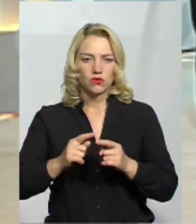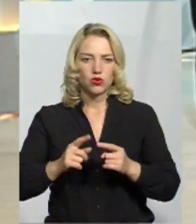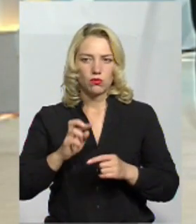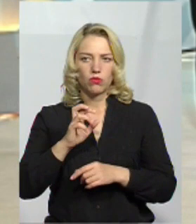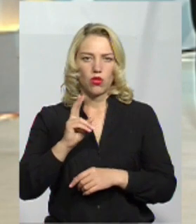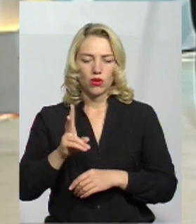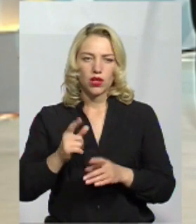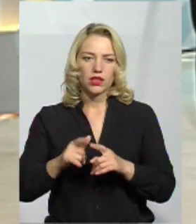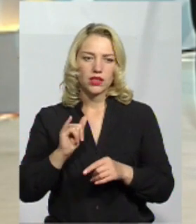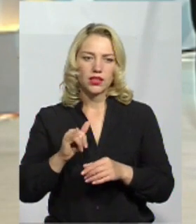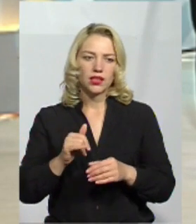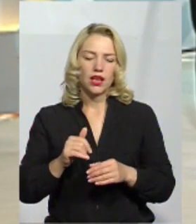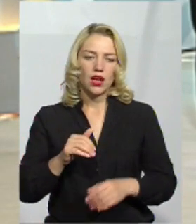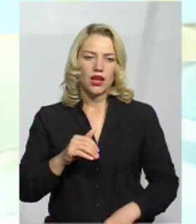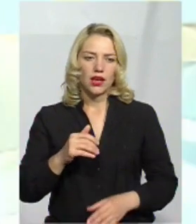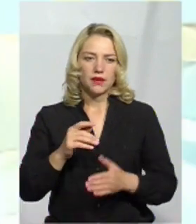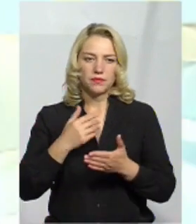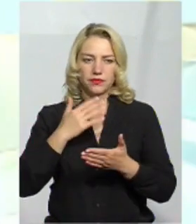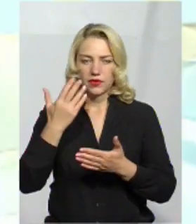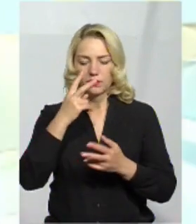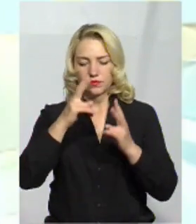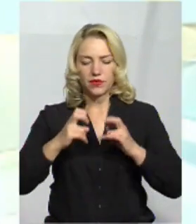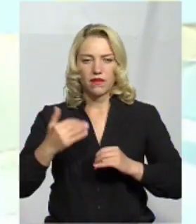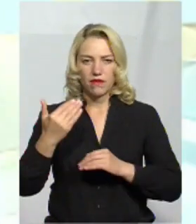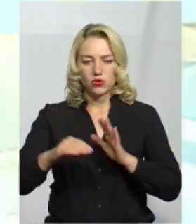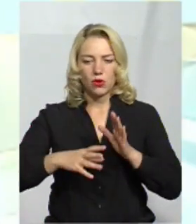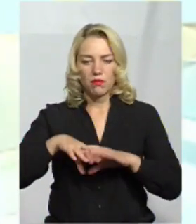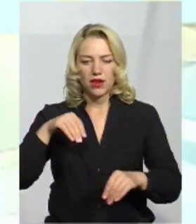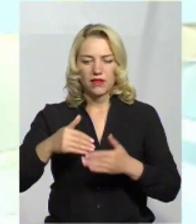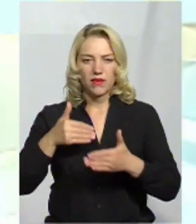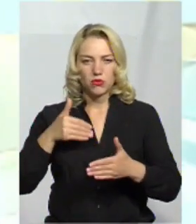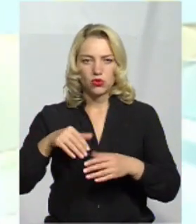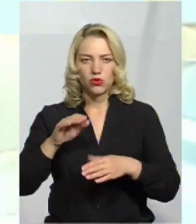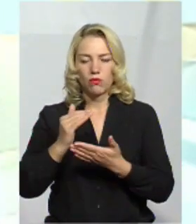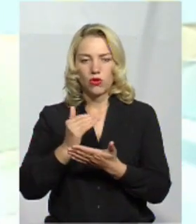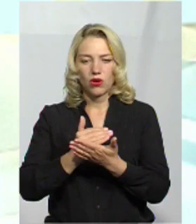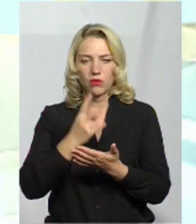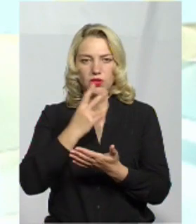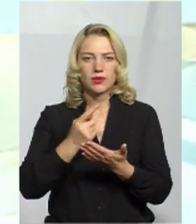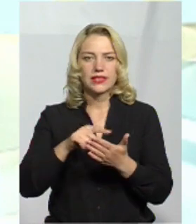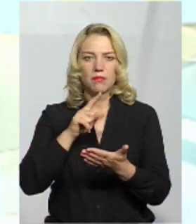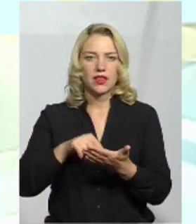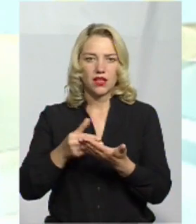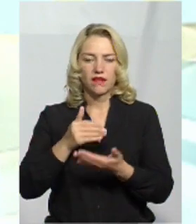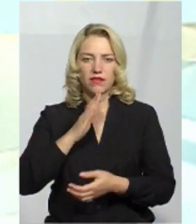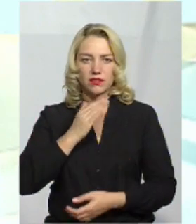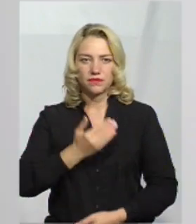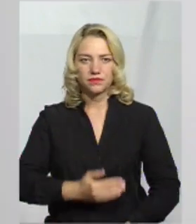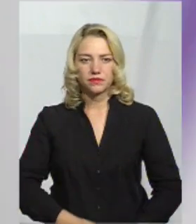блоці. Політолог Ольга Заславська проаналізувала вашу передвиборчу програму. Дивімося запитання від неї. Прошу.